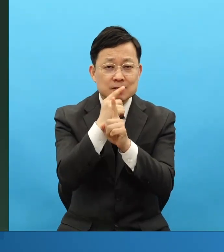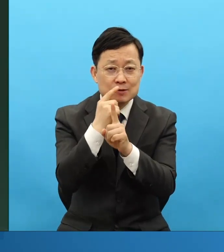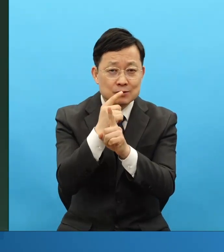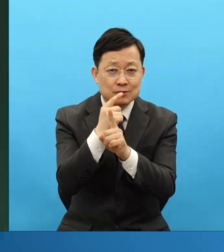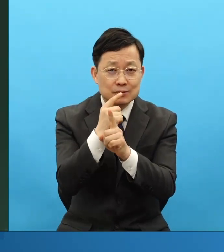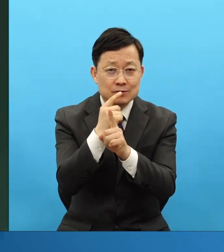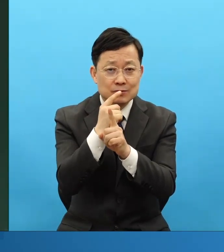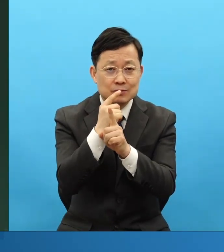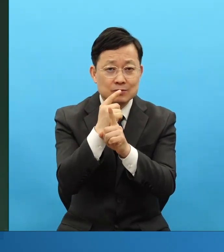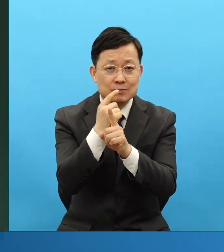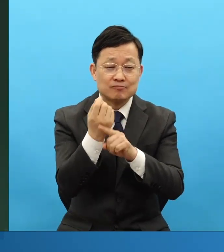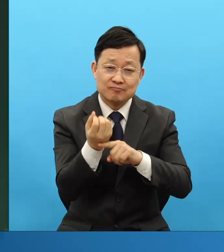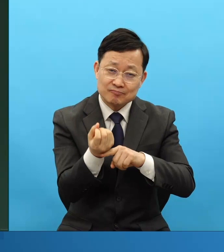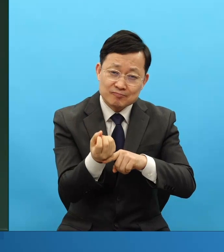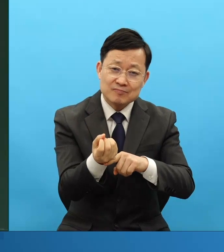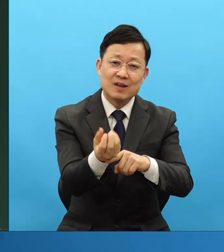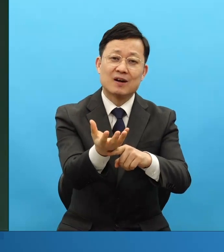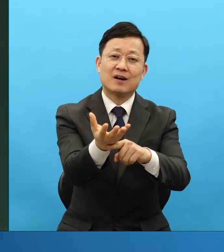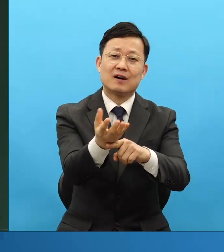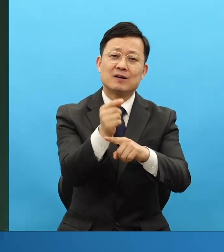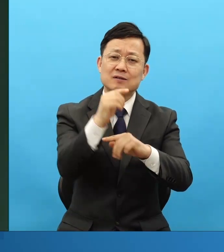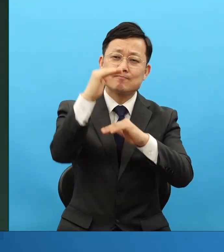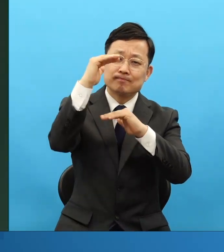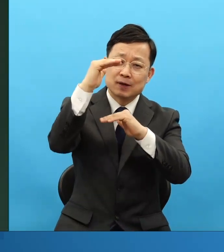이건 늘 기도하시면 됩니다.